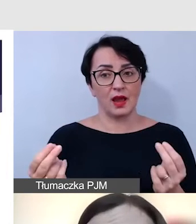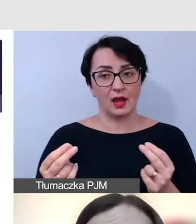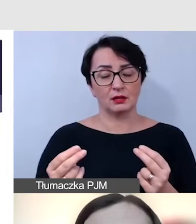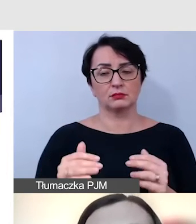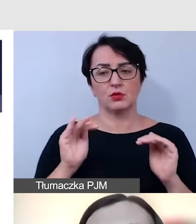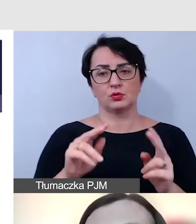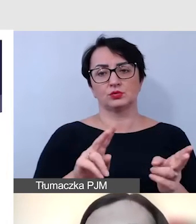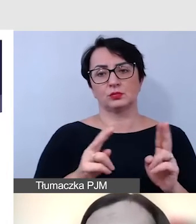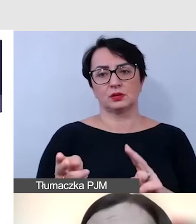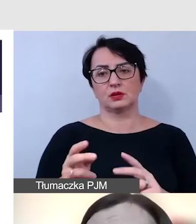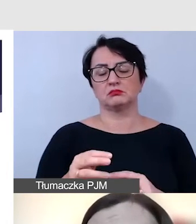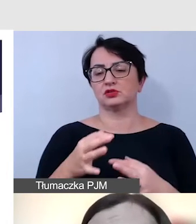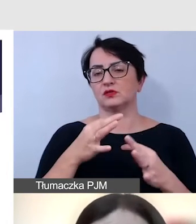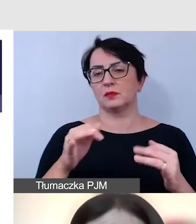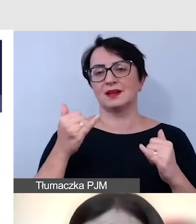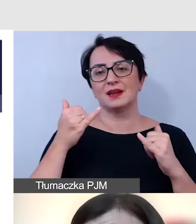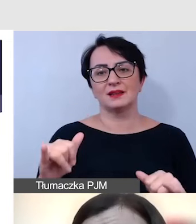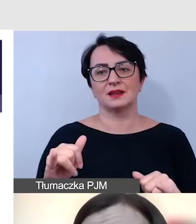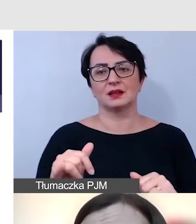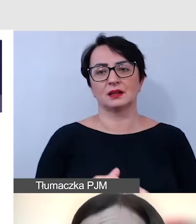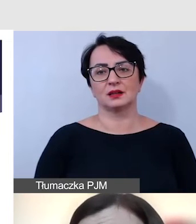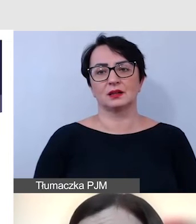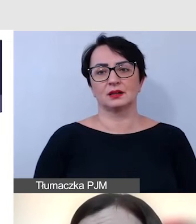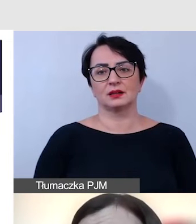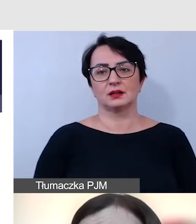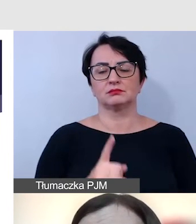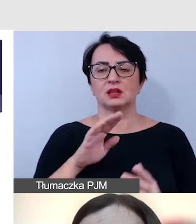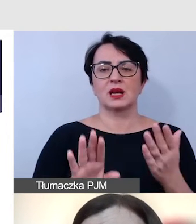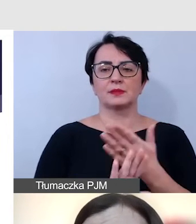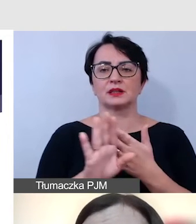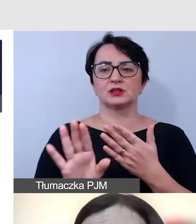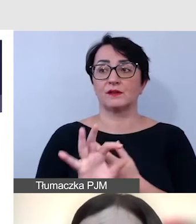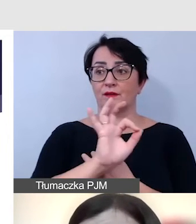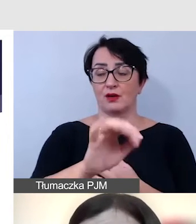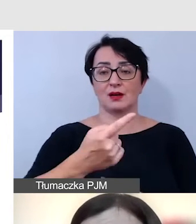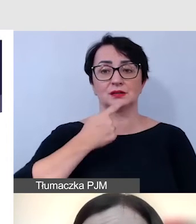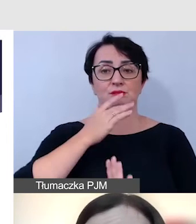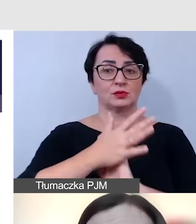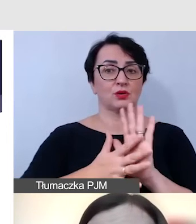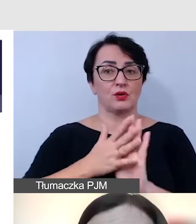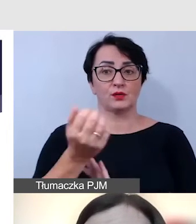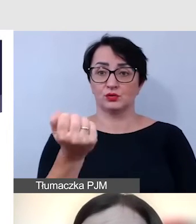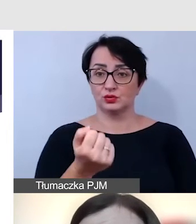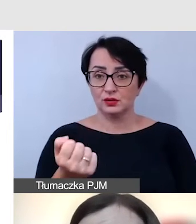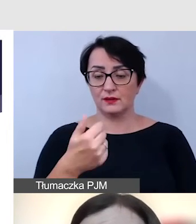tłumaczyć na dowolny inny reprezentowany przez społeczność